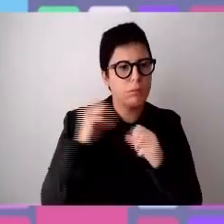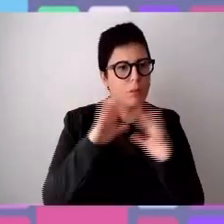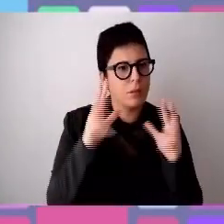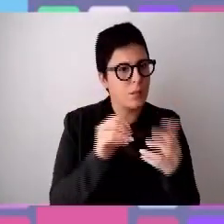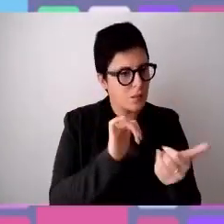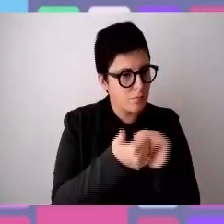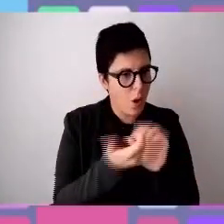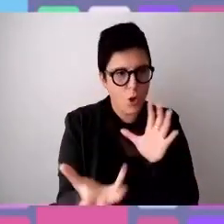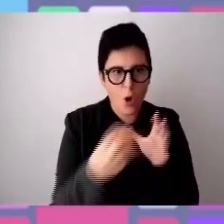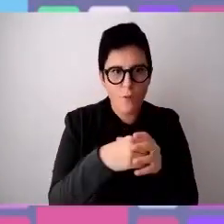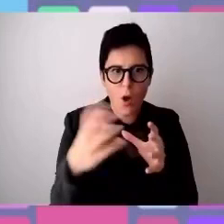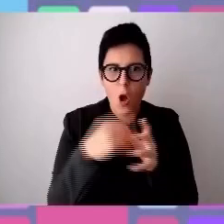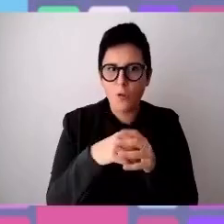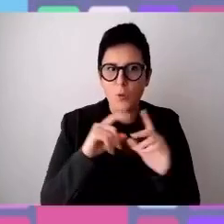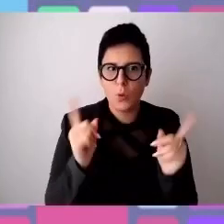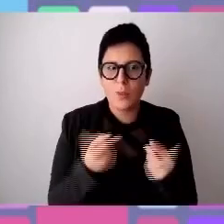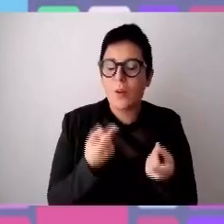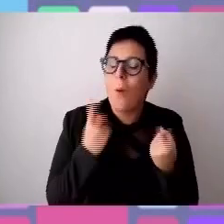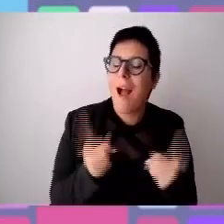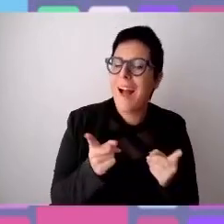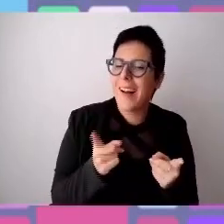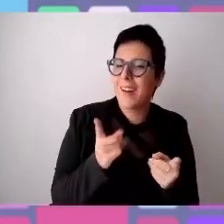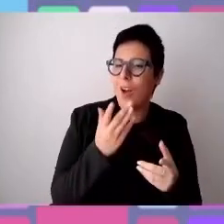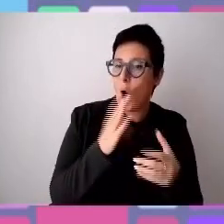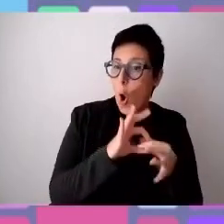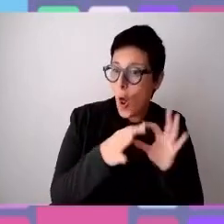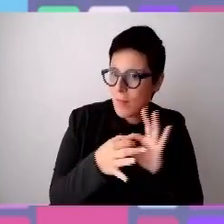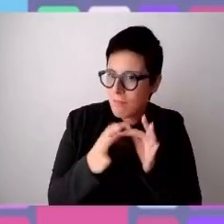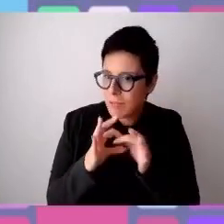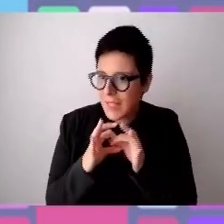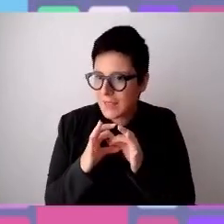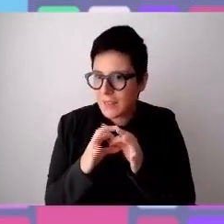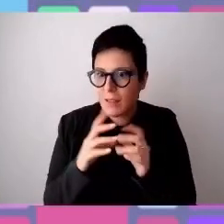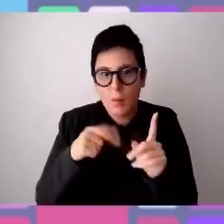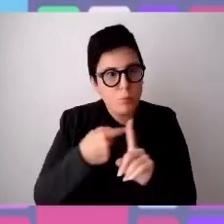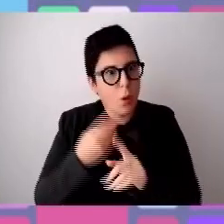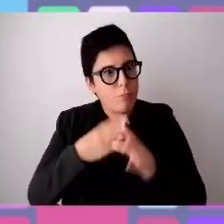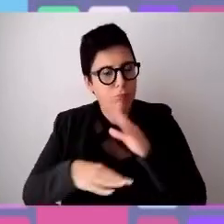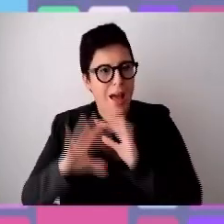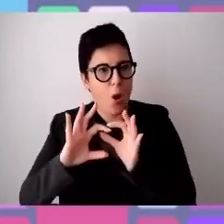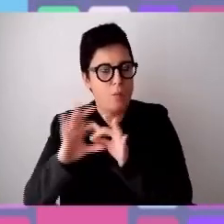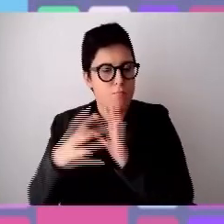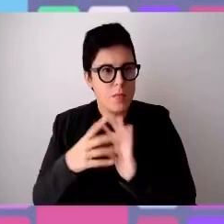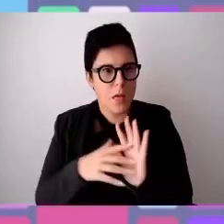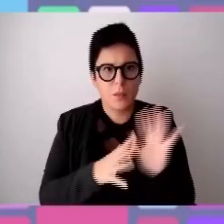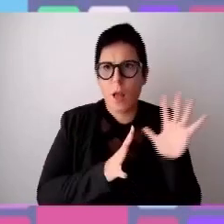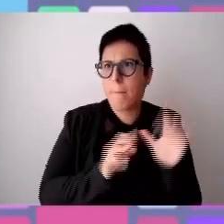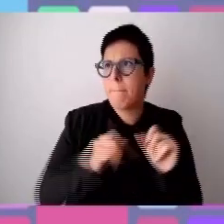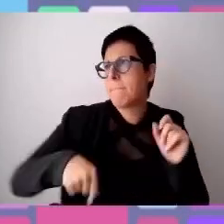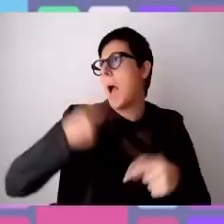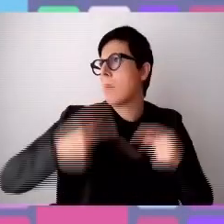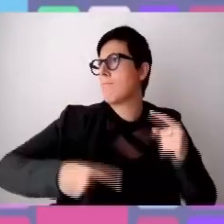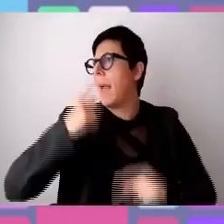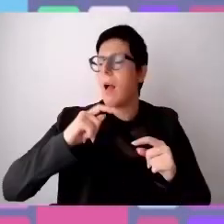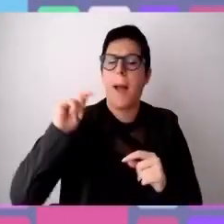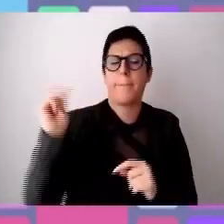Il successo alle Olimpiadi, alle Pari Olimpiadi che è stato subito accostato, come dicevo poco fa, ha creato un'attenzione e